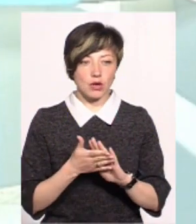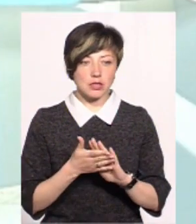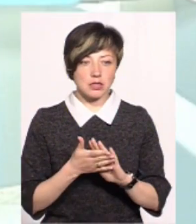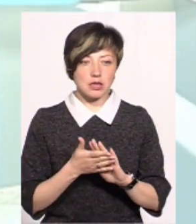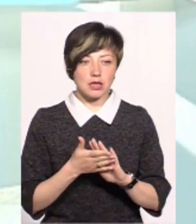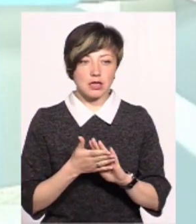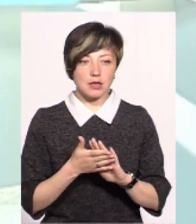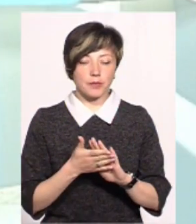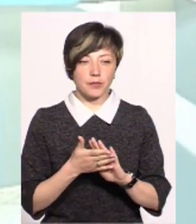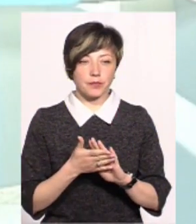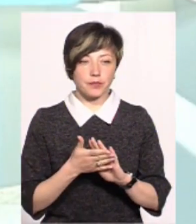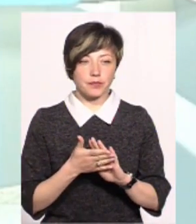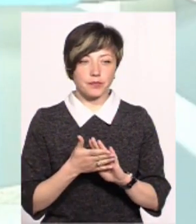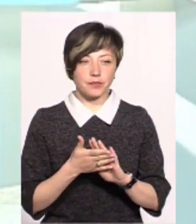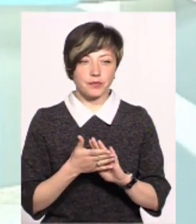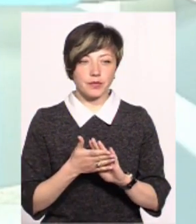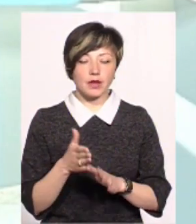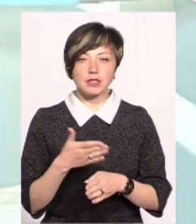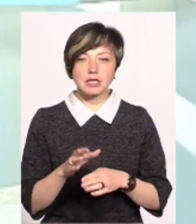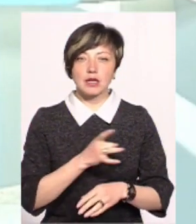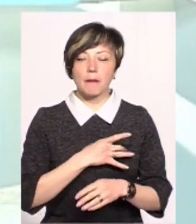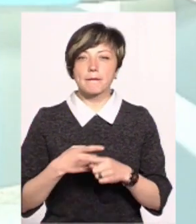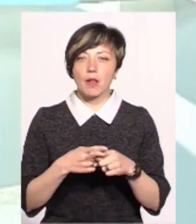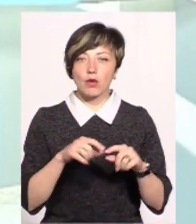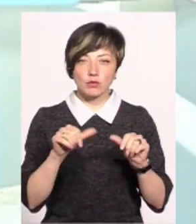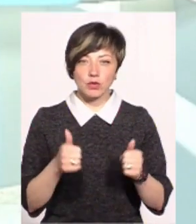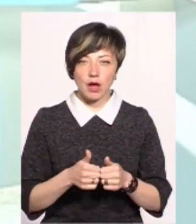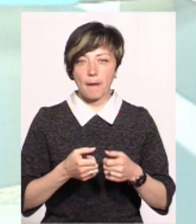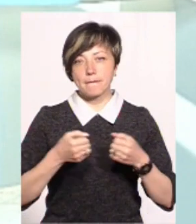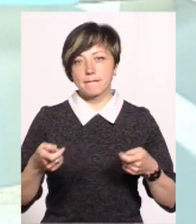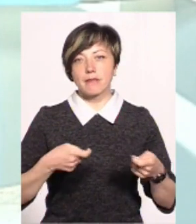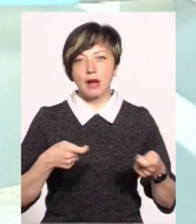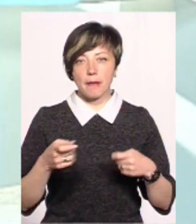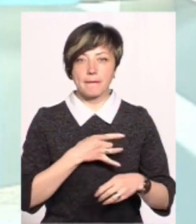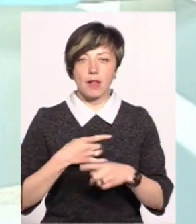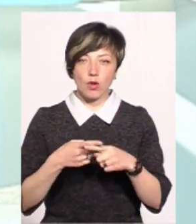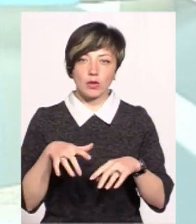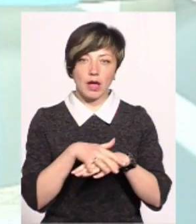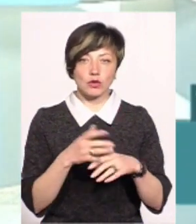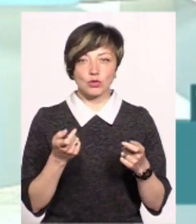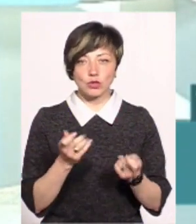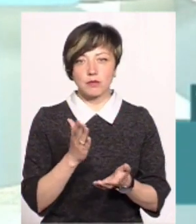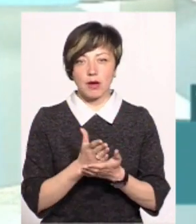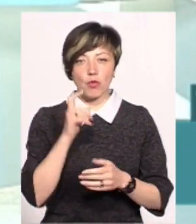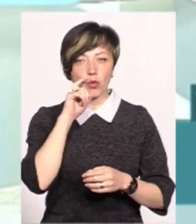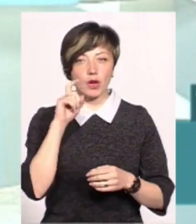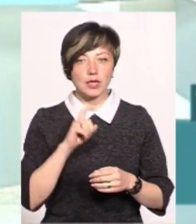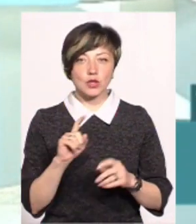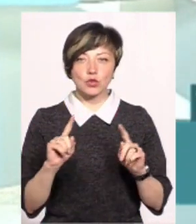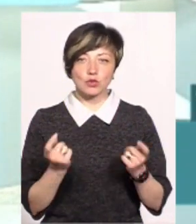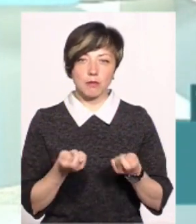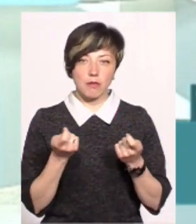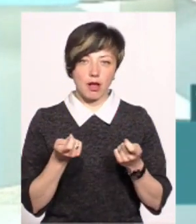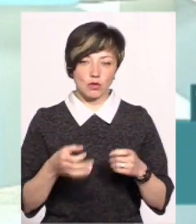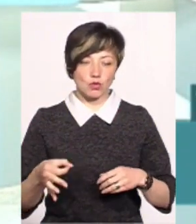теж також. Десь частина білоруського буряка, маркети в основному білоруські, і на ринку це трошки ще маємо українського і